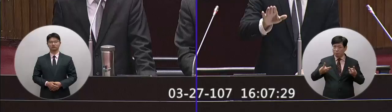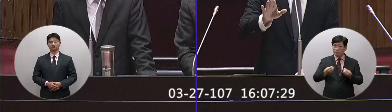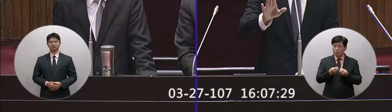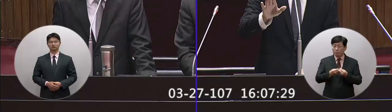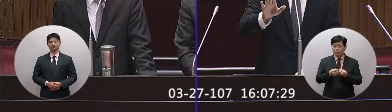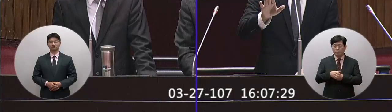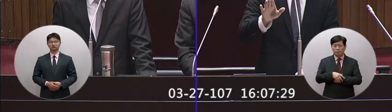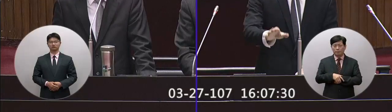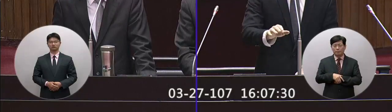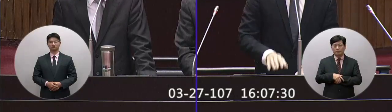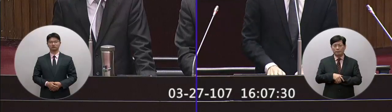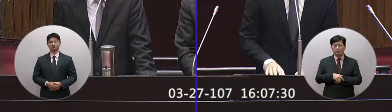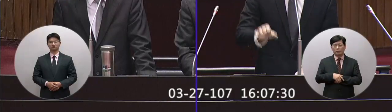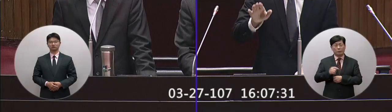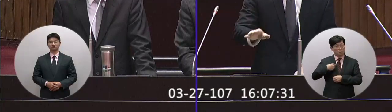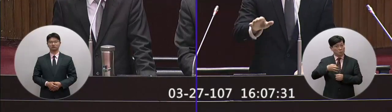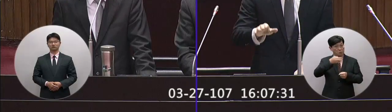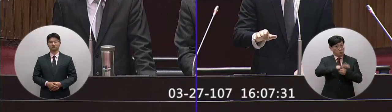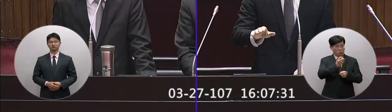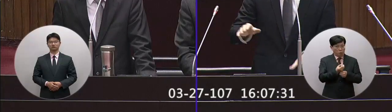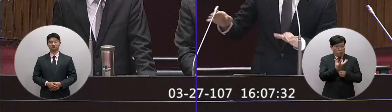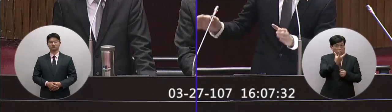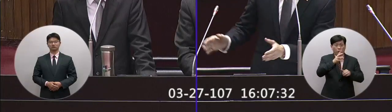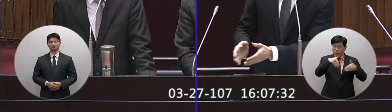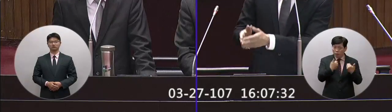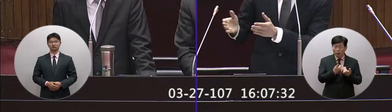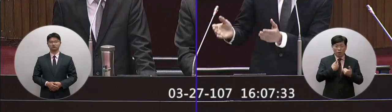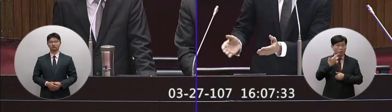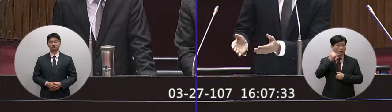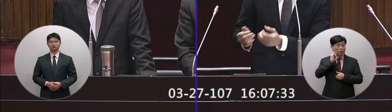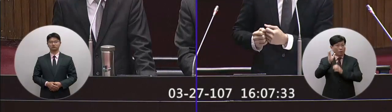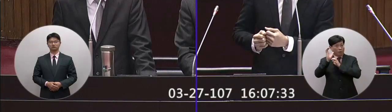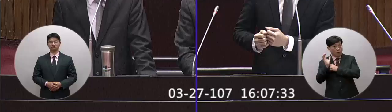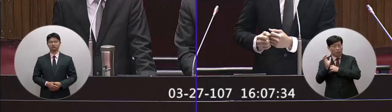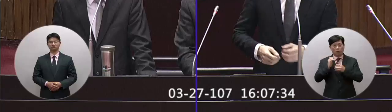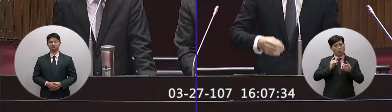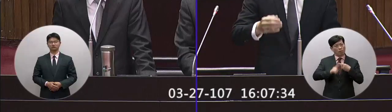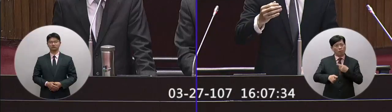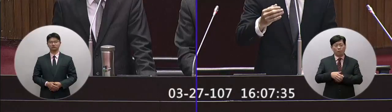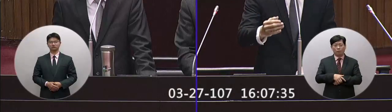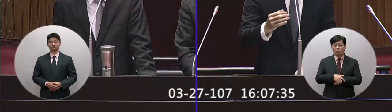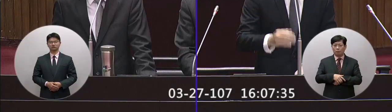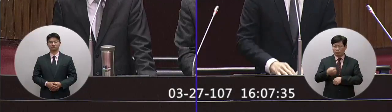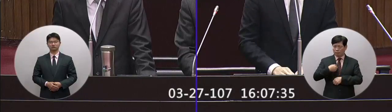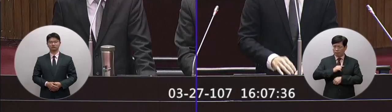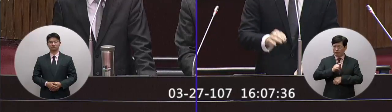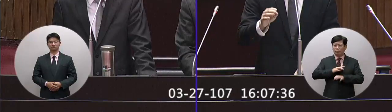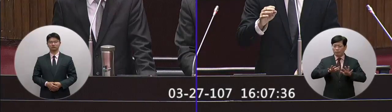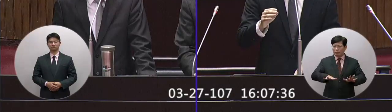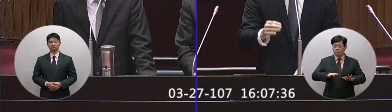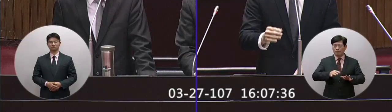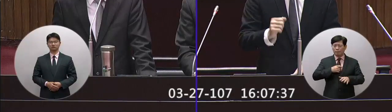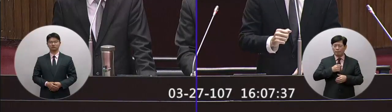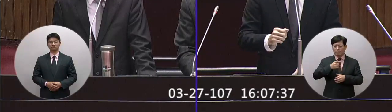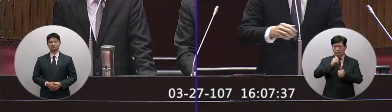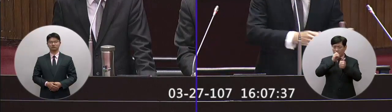不要說這個把這個補貼越頂貼結果這個家長的這個負擔是越高所以說這是我在這裡要把